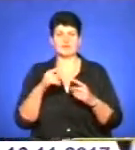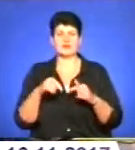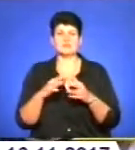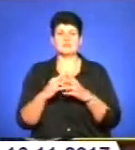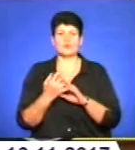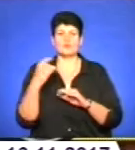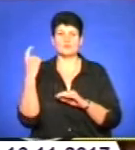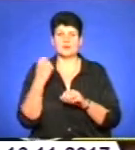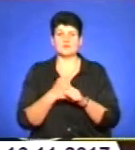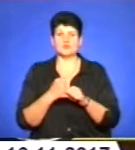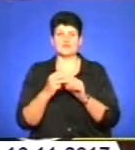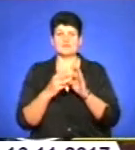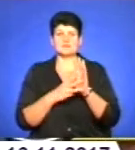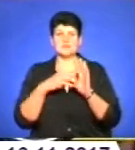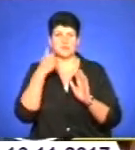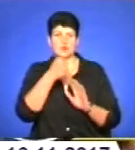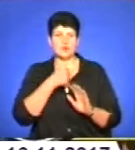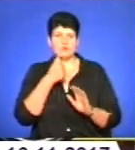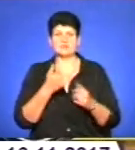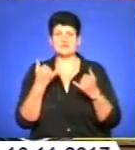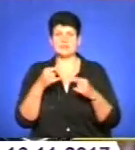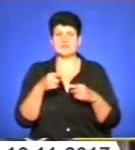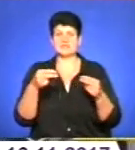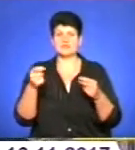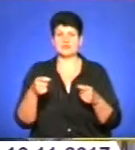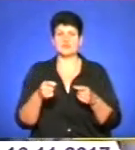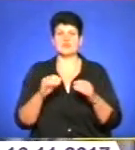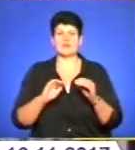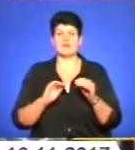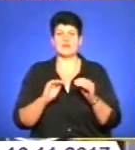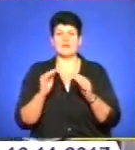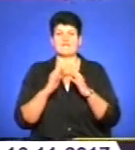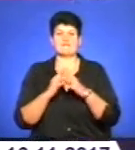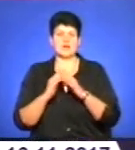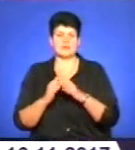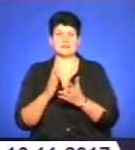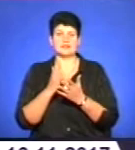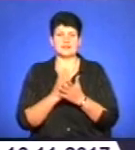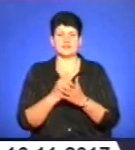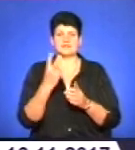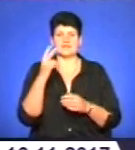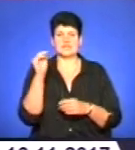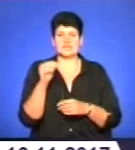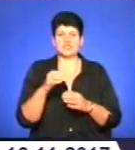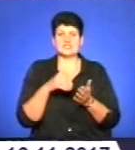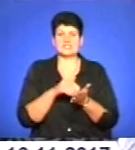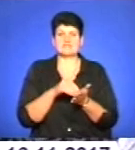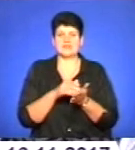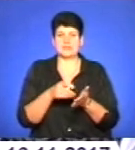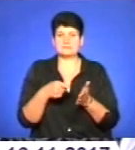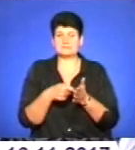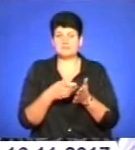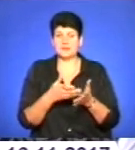господарства працює вже 18 років. Зараз він завідувач фермою, на якій вирощують близько двох тисяч свиней. Каже, в сільському